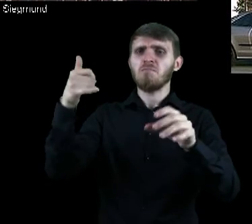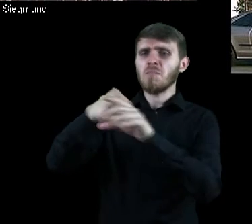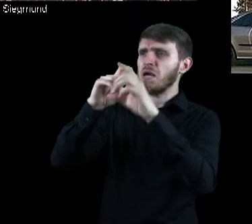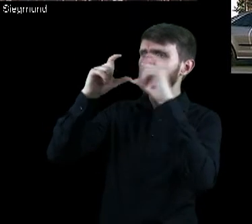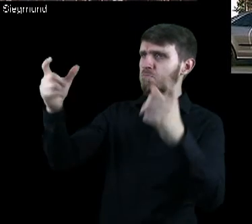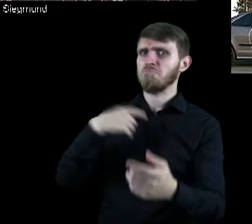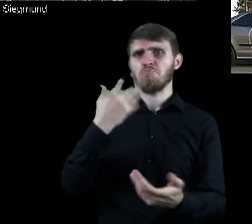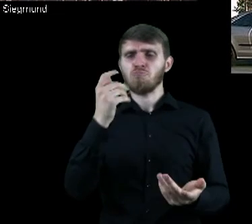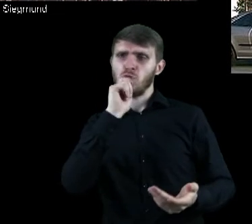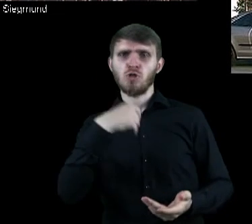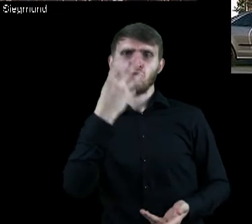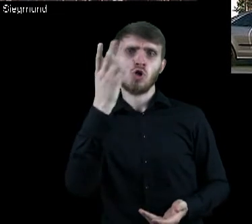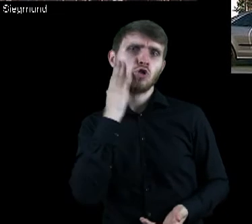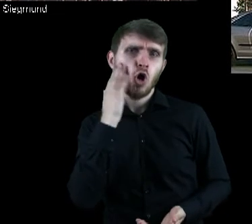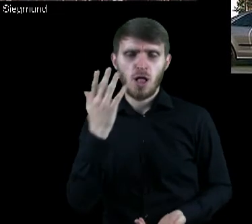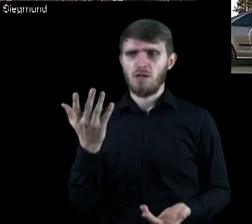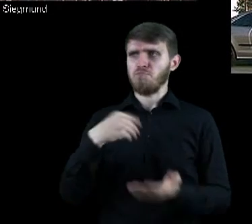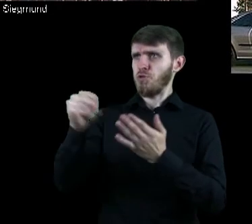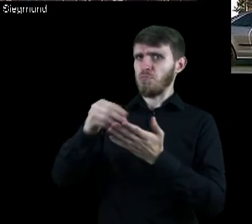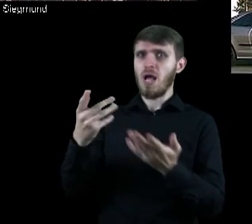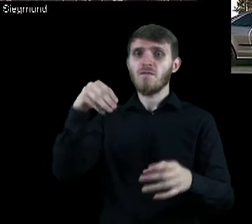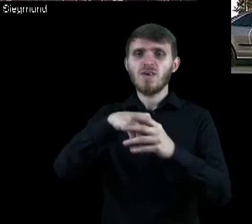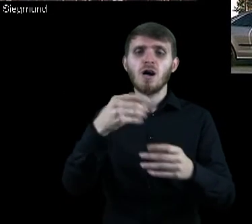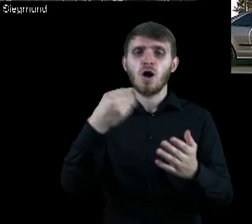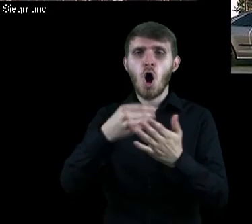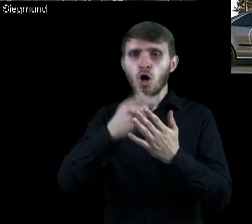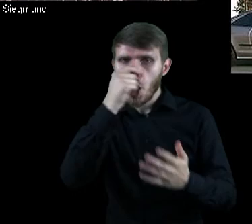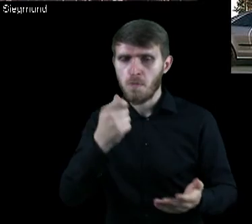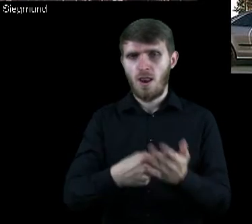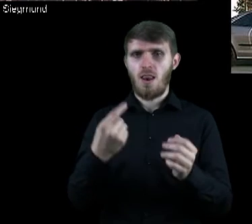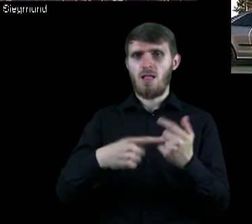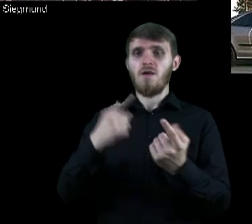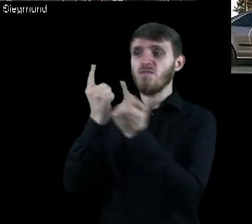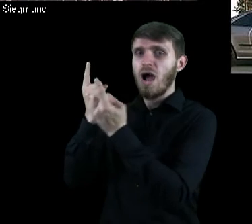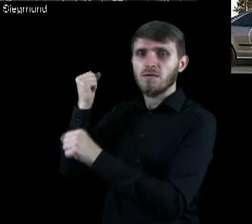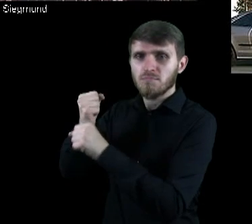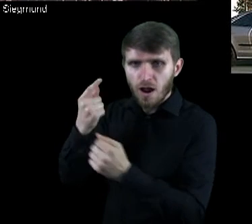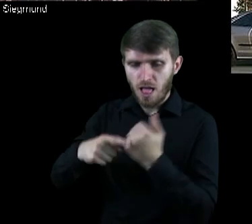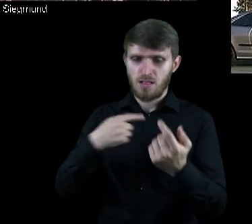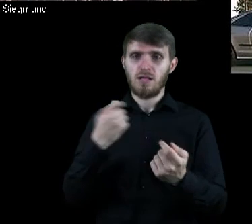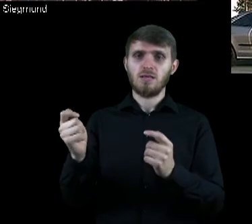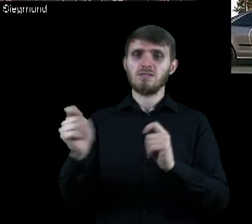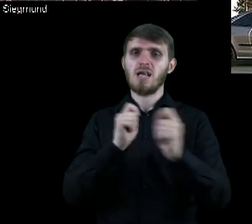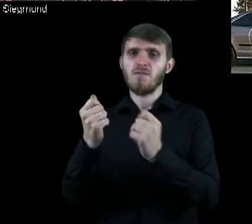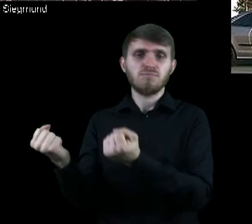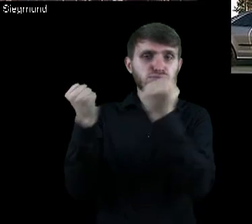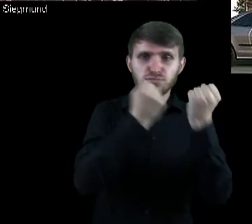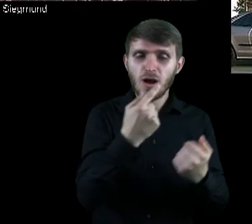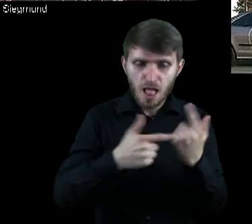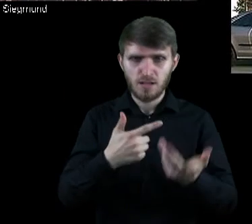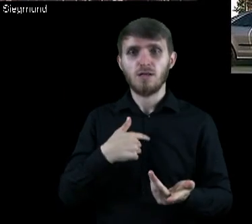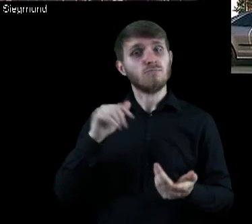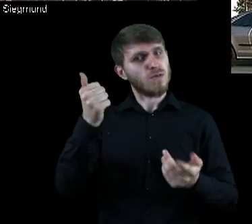Zanim wyjaśnię, dlaczego na stacji płacimy, powiedzmy, 4 dolary i ile z tego to koszt ropy, ile rafinacji, a ile